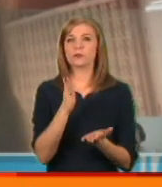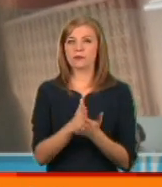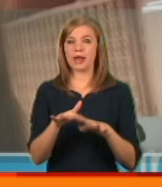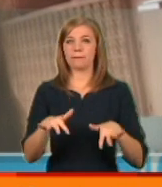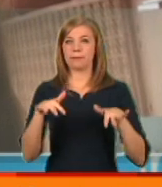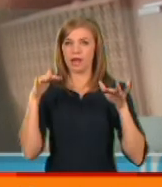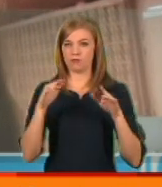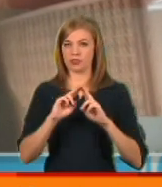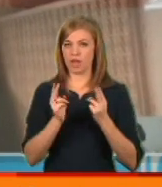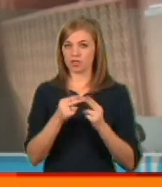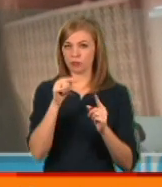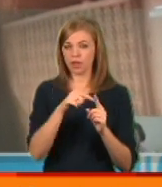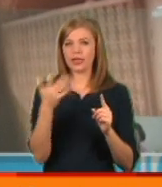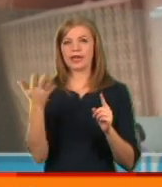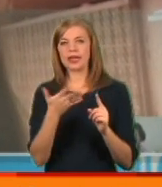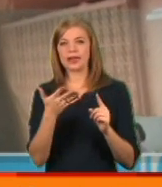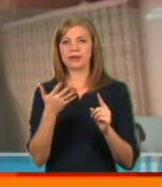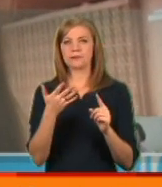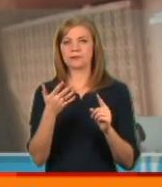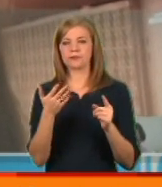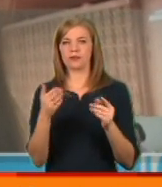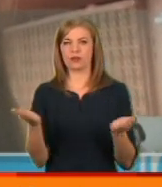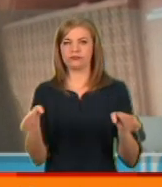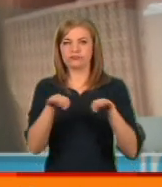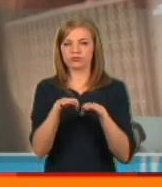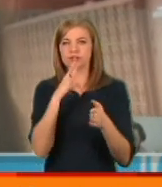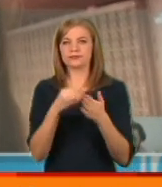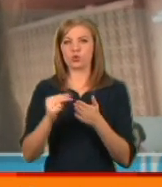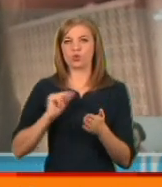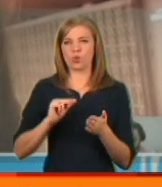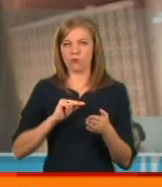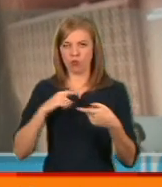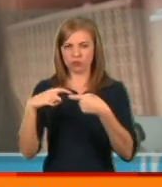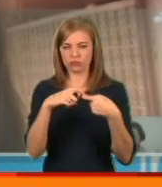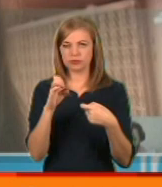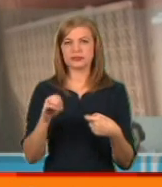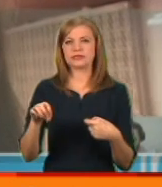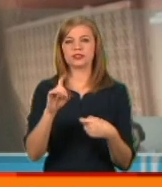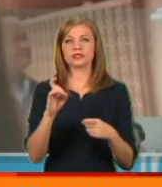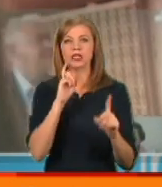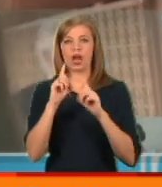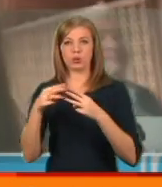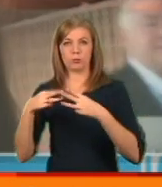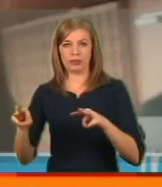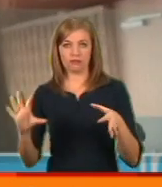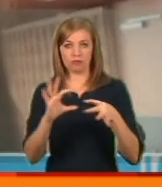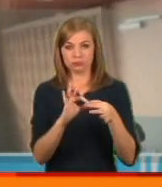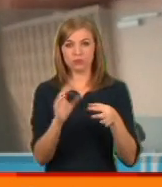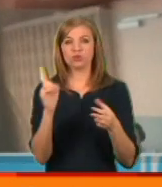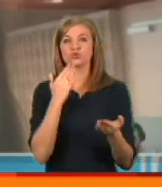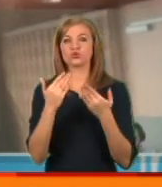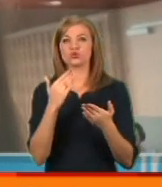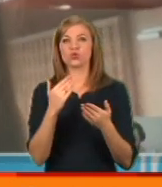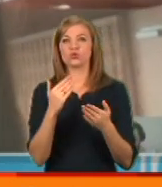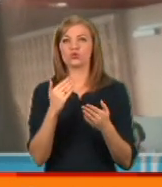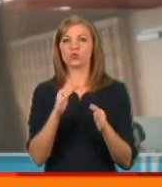парламентська асамблея якимось чином синхронізувати свою роботу з Радою Міністрів, в тому числі щодо